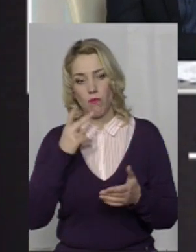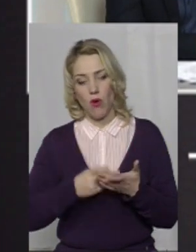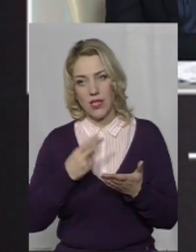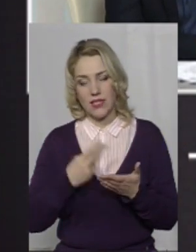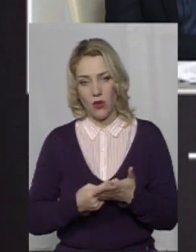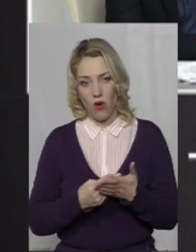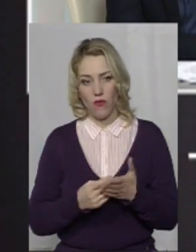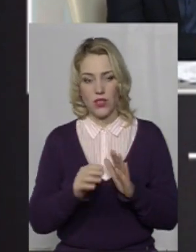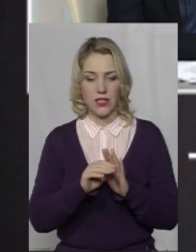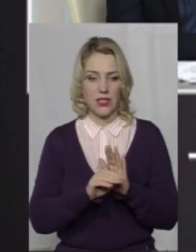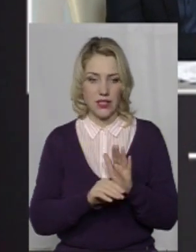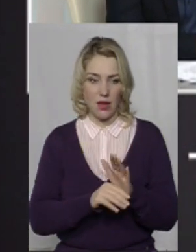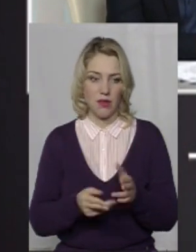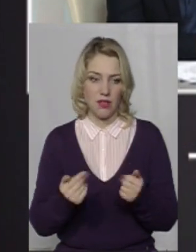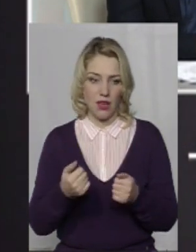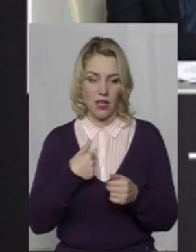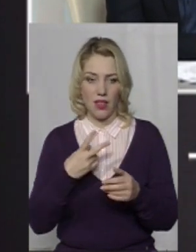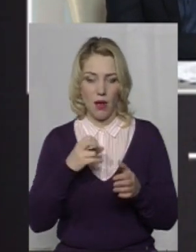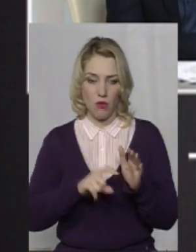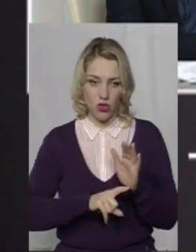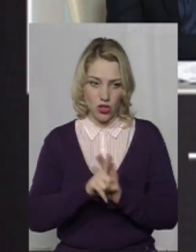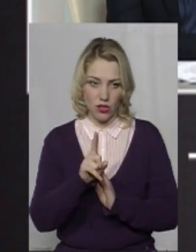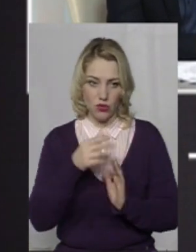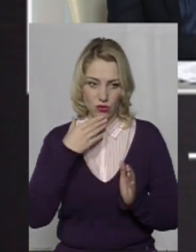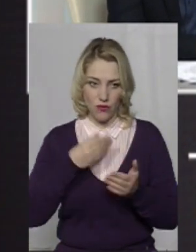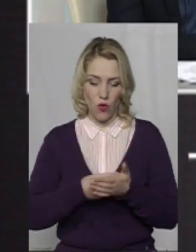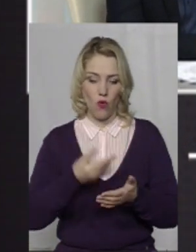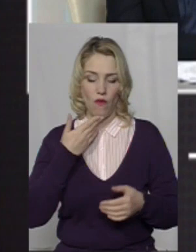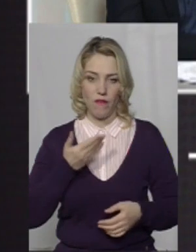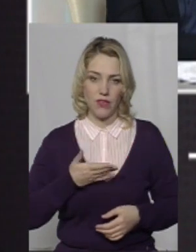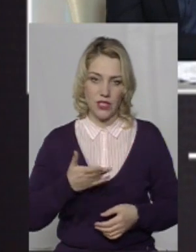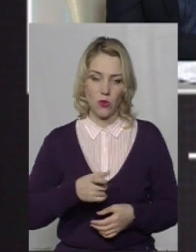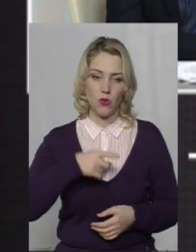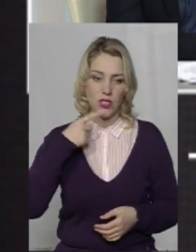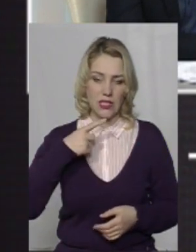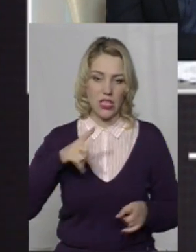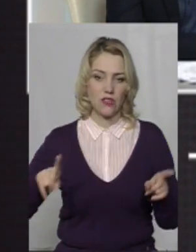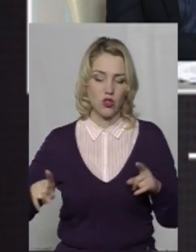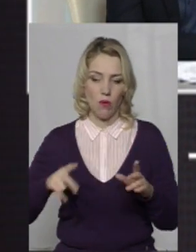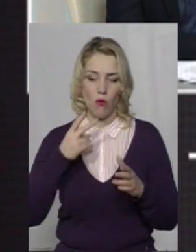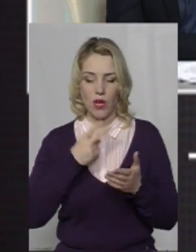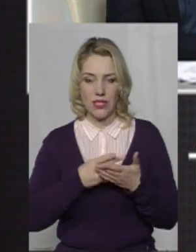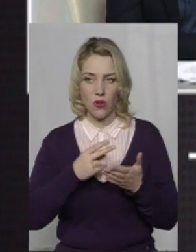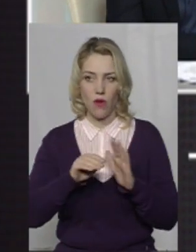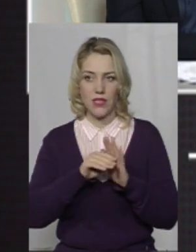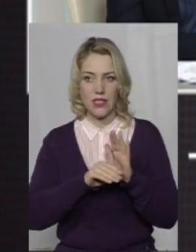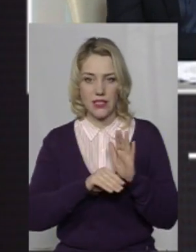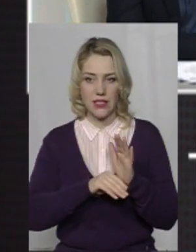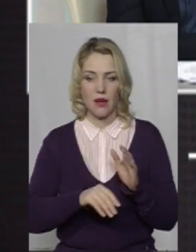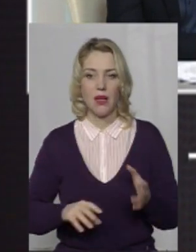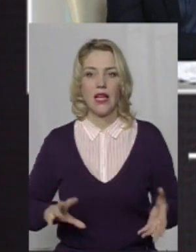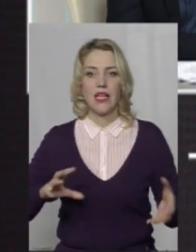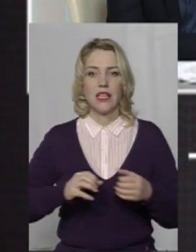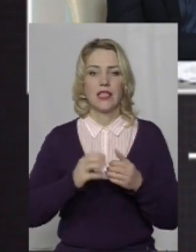Показникової системи. Показникової системи, так. Я на початку свого виступу зазначив, що показникова система складається з трьох